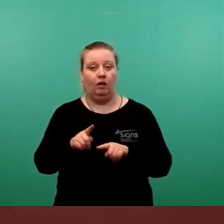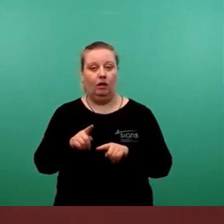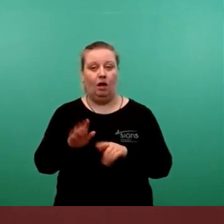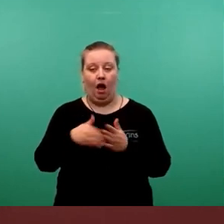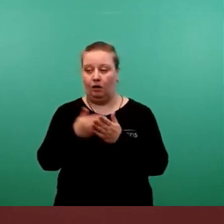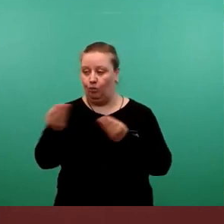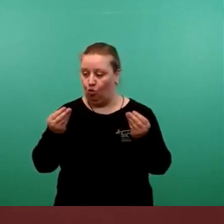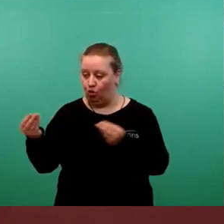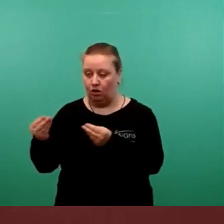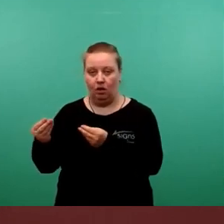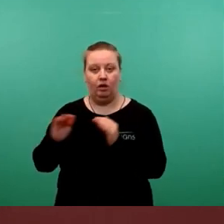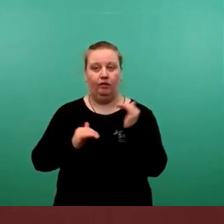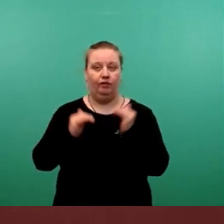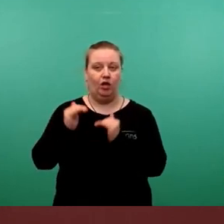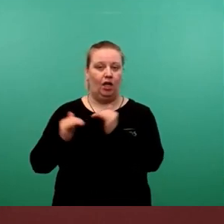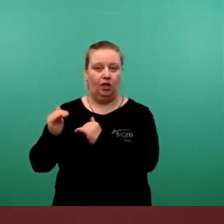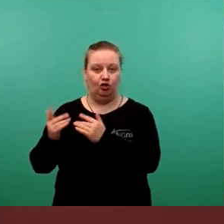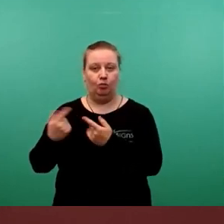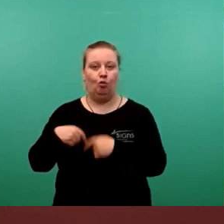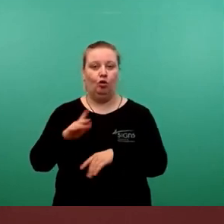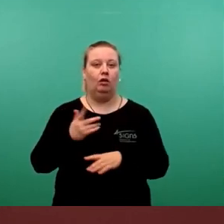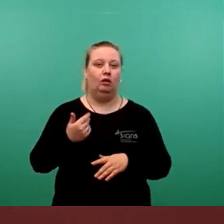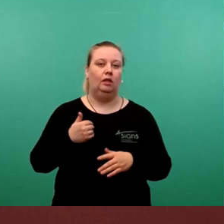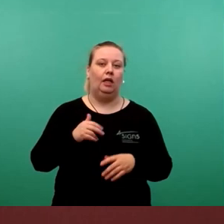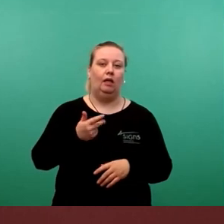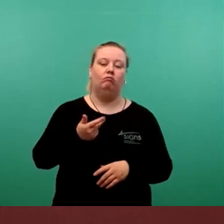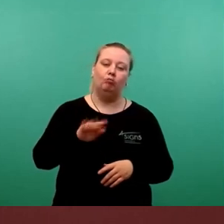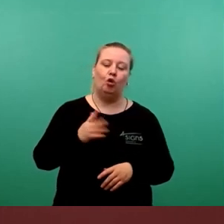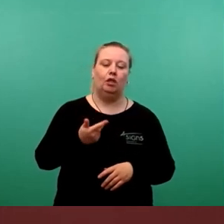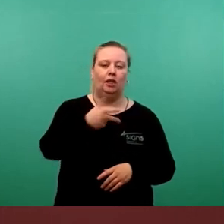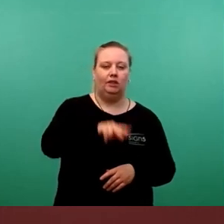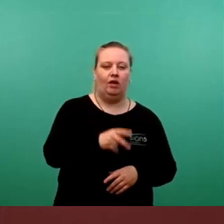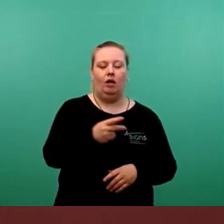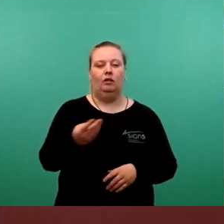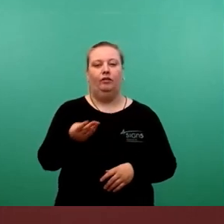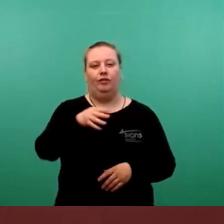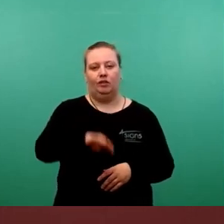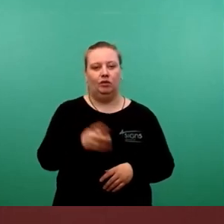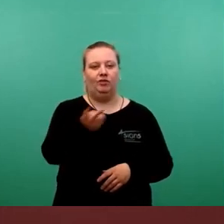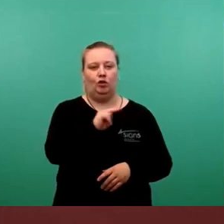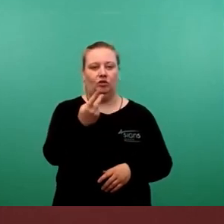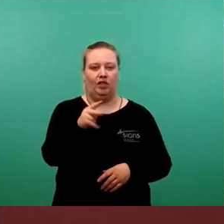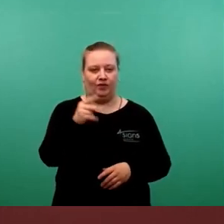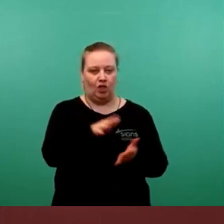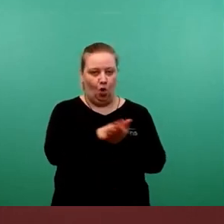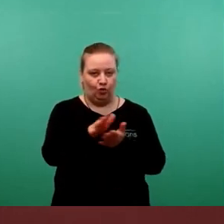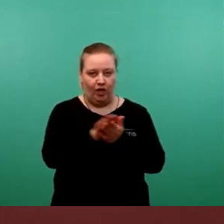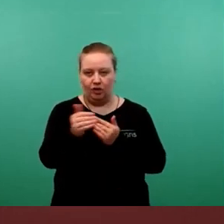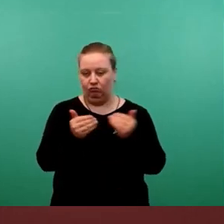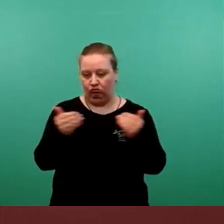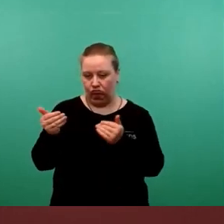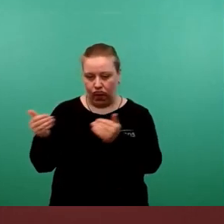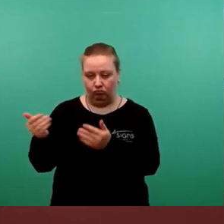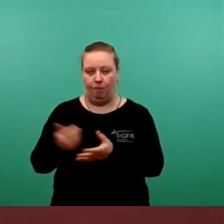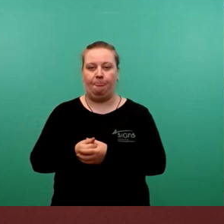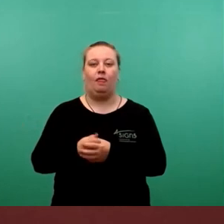Angebote wurden im Zeitraum Ende drittes Quartal bis viertes Quartal 2022 ausgewertet, geprüft und verglichen. Und